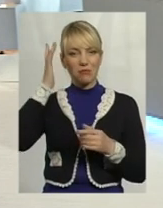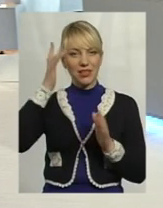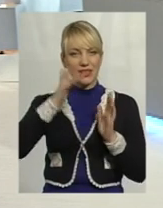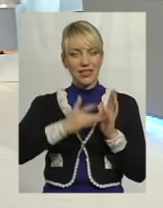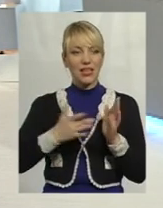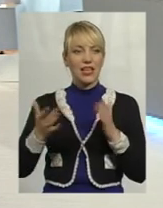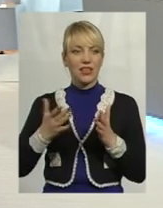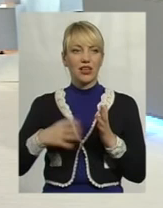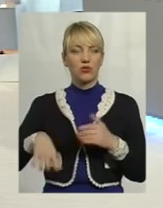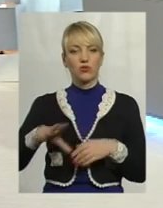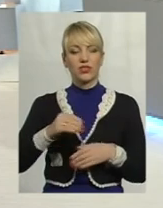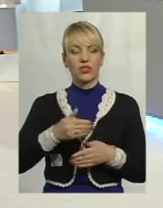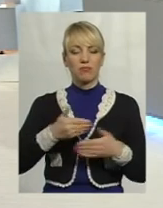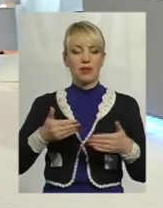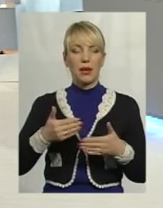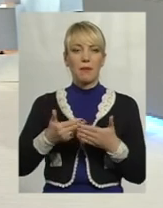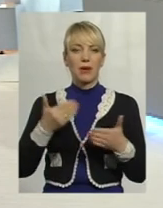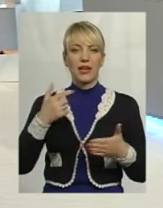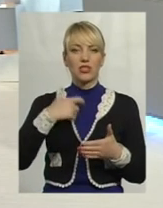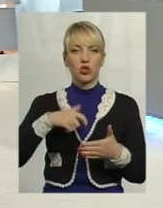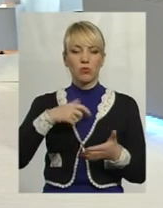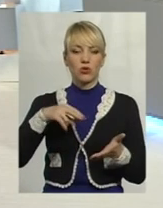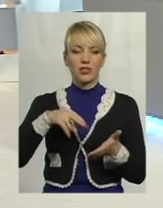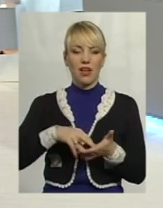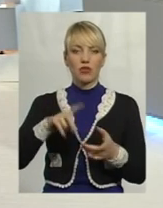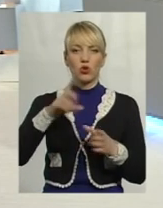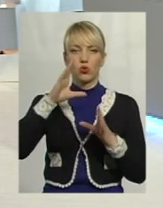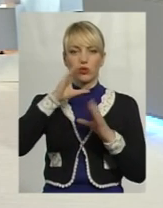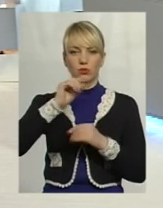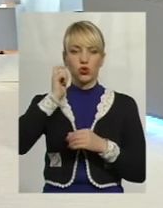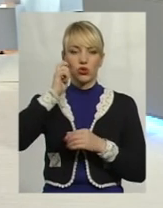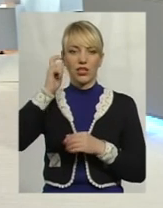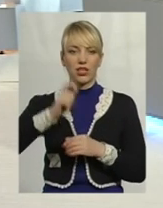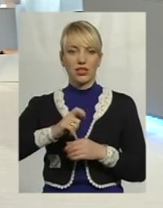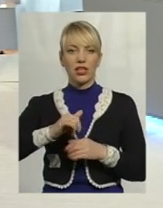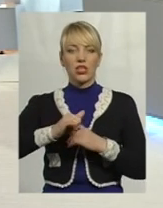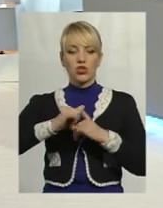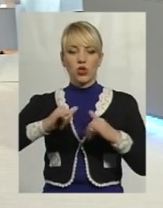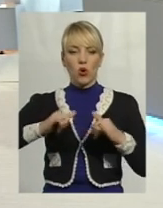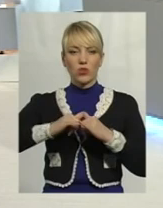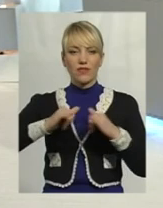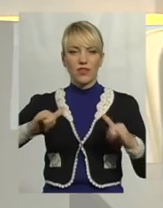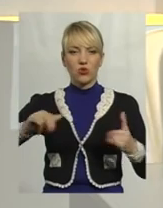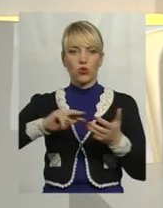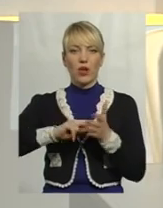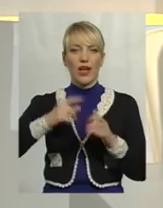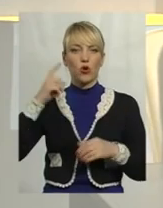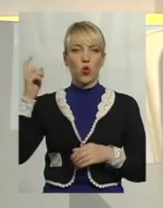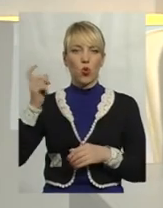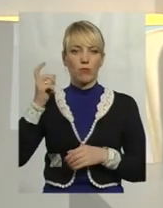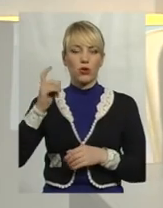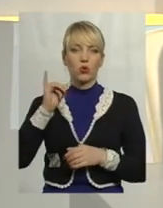всі ми перед собою ставимо. Успішна країна з розвинутою економікою, з